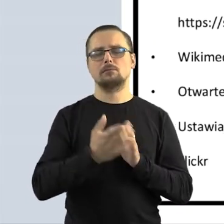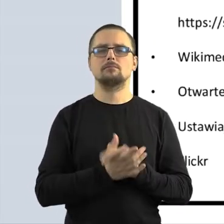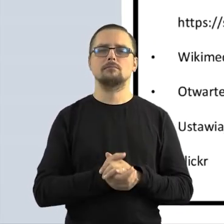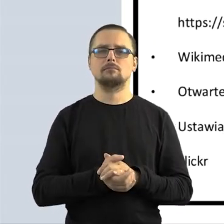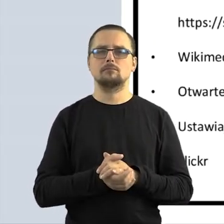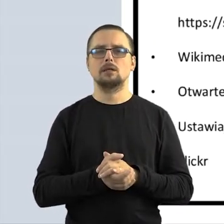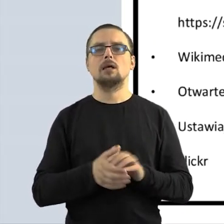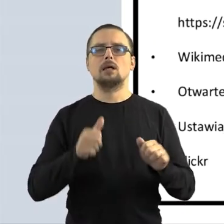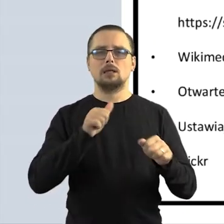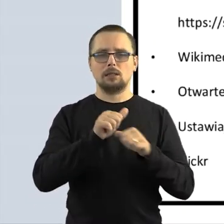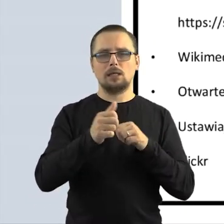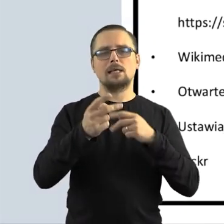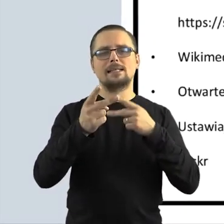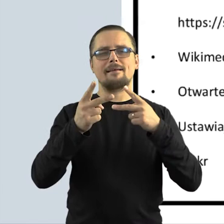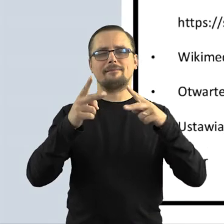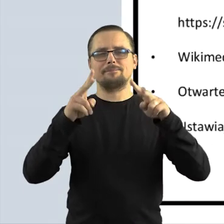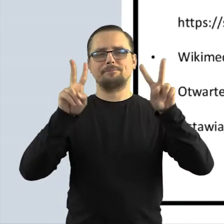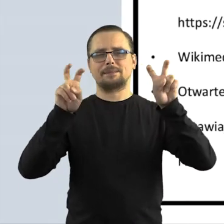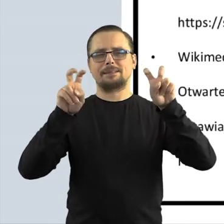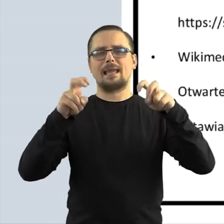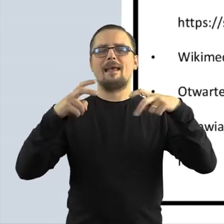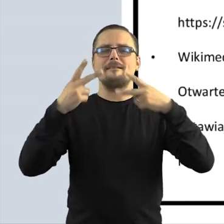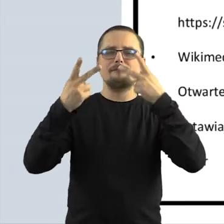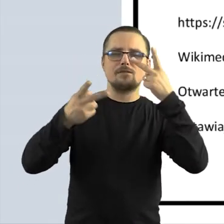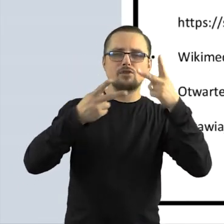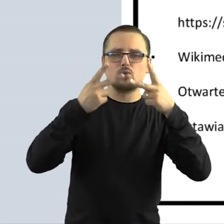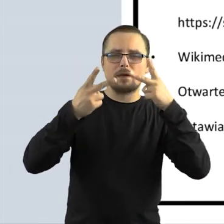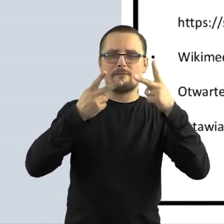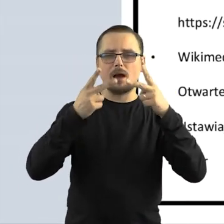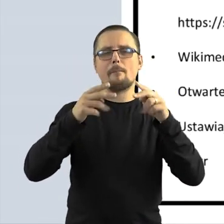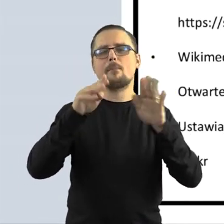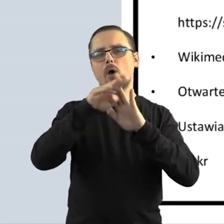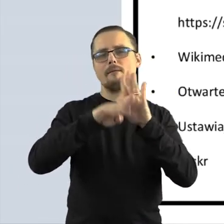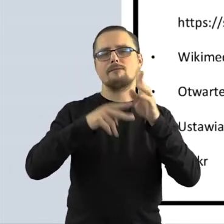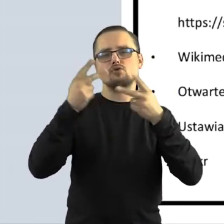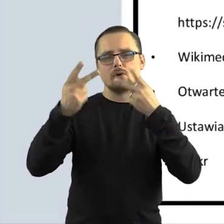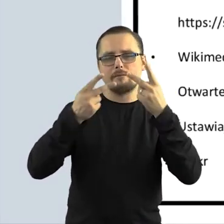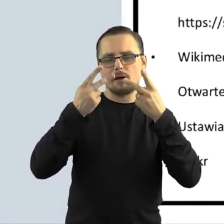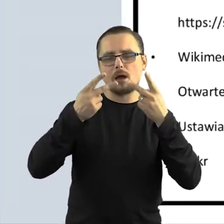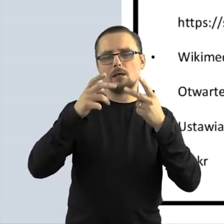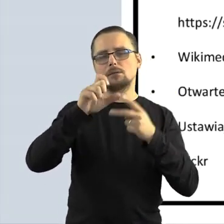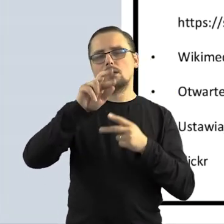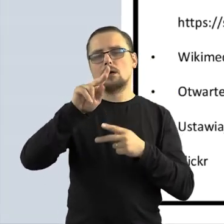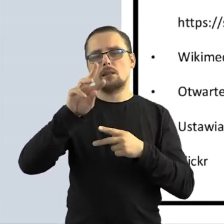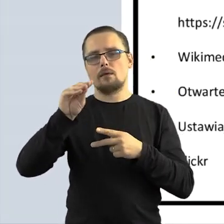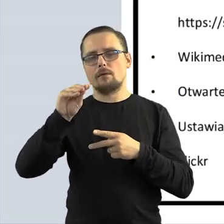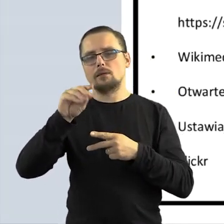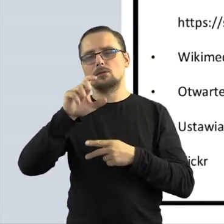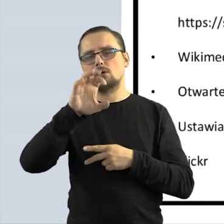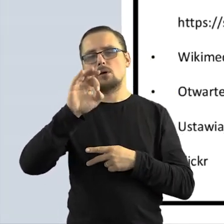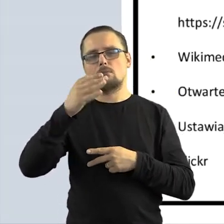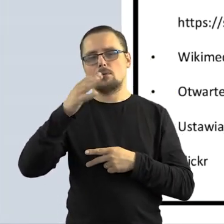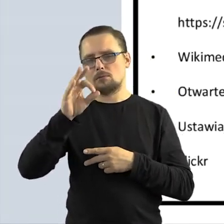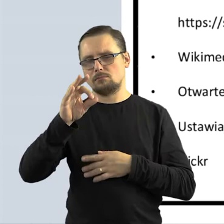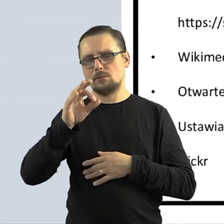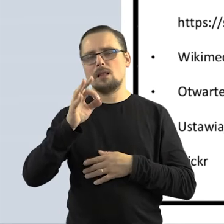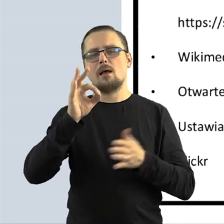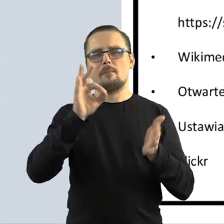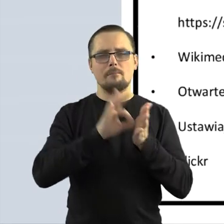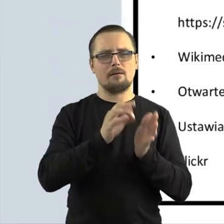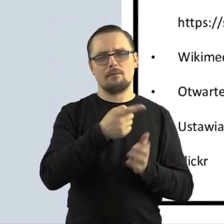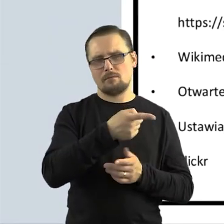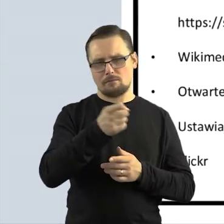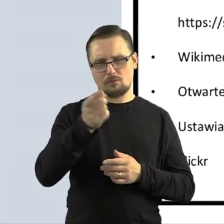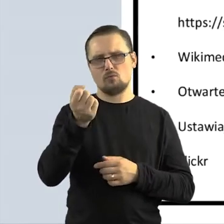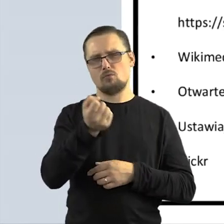coś takiego jak wyszukiwarka Creative Commons, źródło, z którego Państwo pewnie codziennie korzystają, ja przynajmniej korzystam